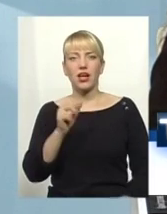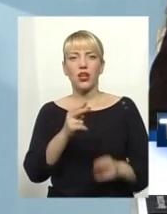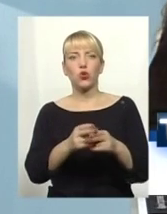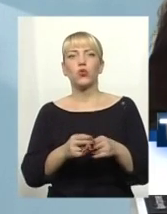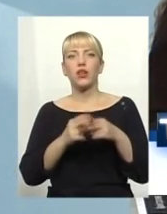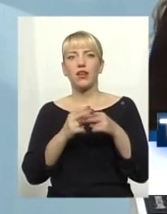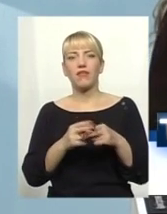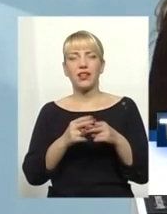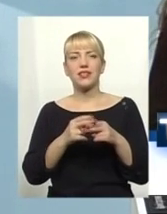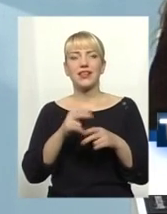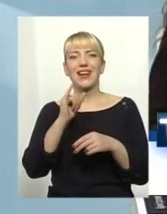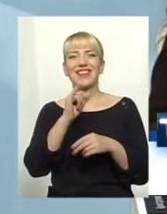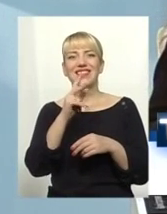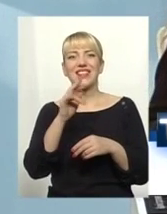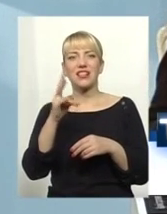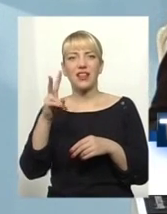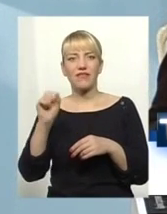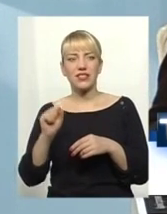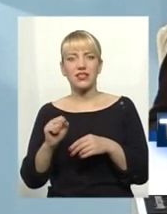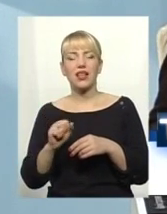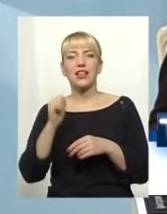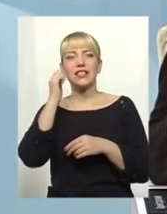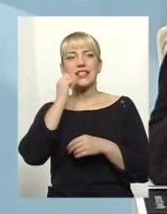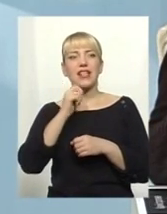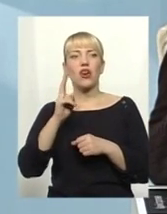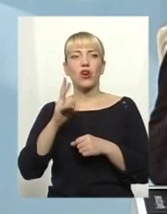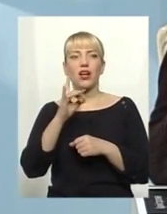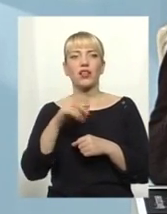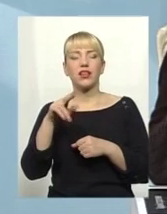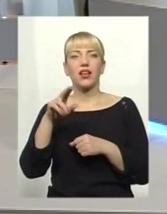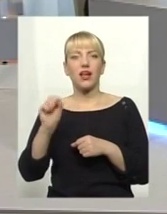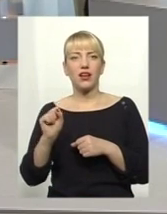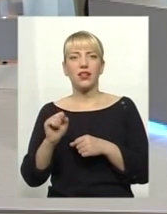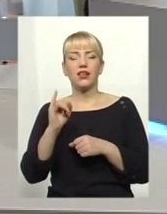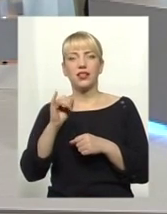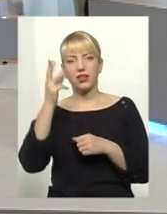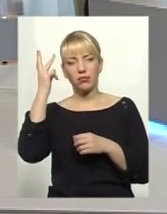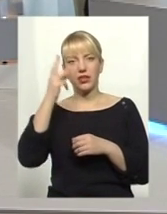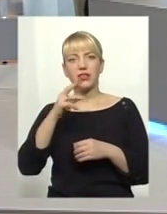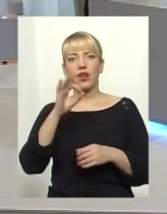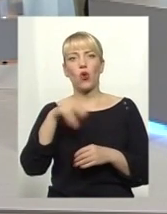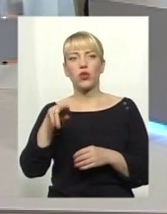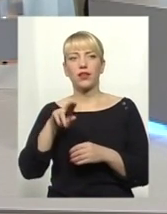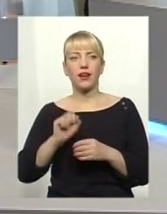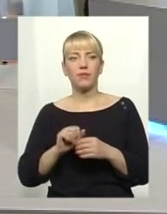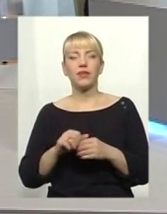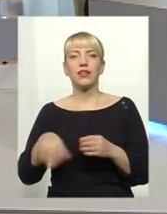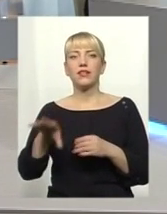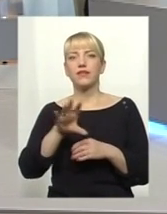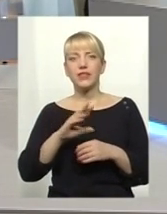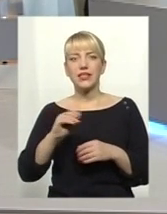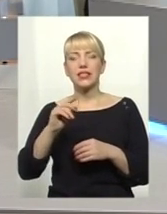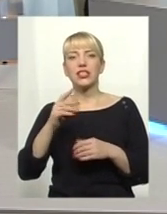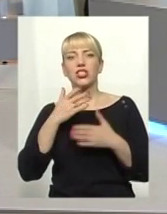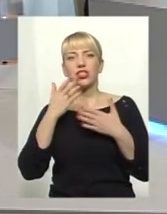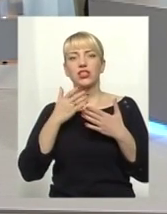Ізяславська РДА, Старокостянтинівська РДА, ну і, звичайно, Хмельницька ОДА, тому що всі вже в ЗМІ